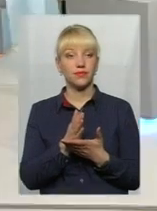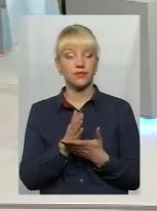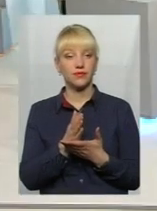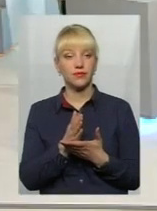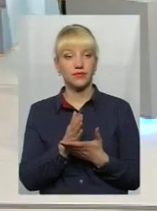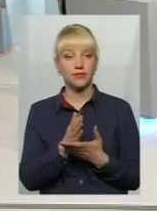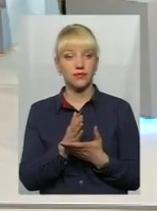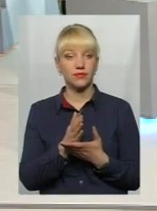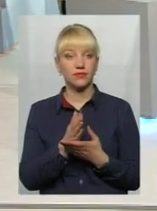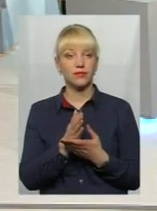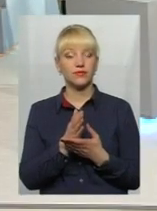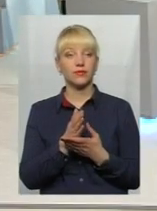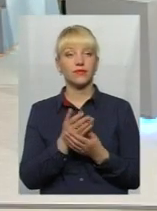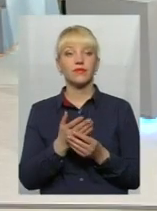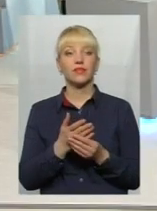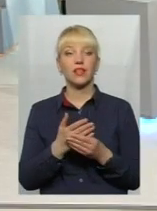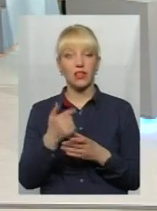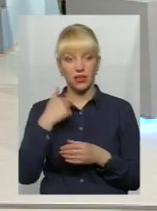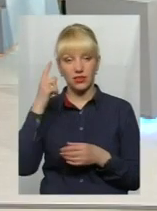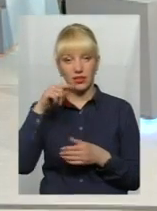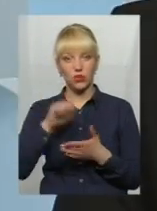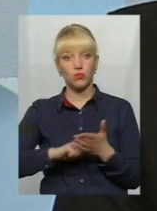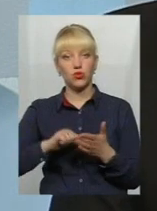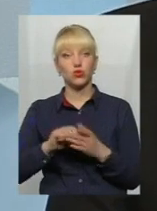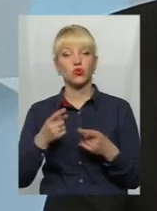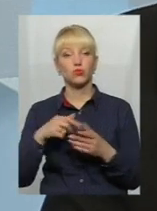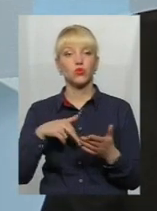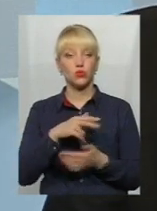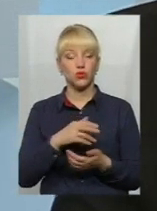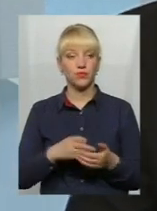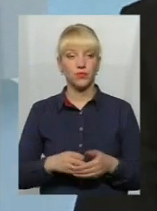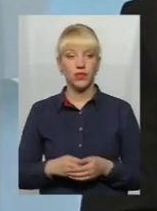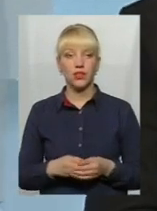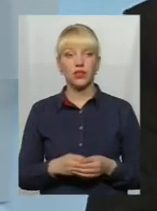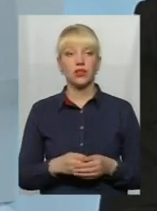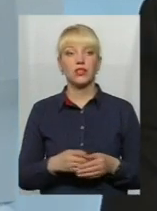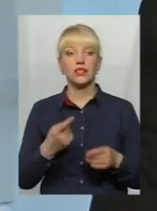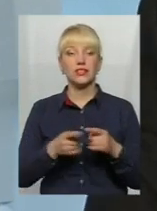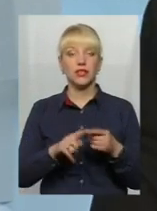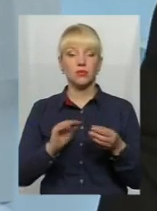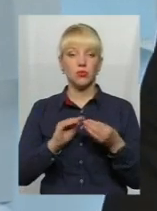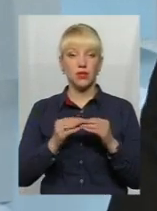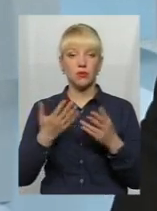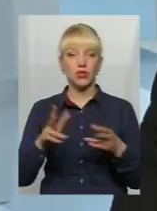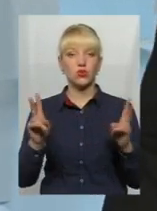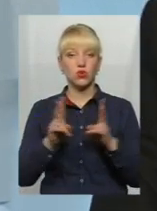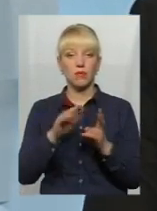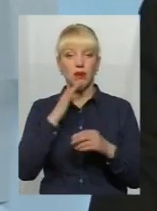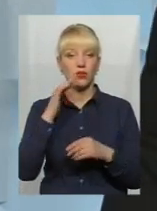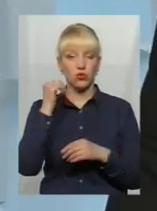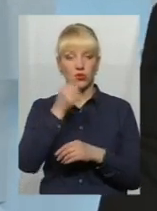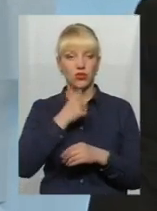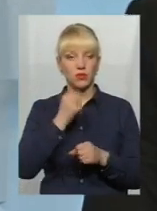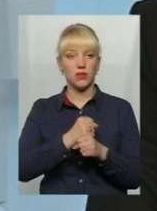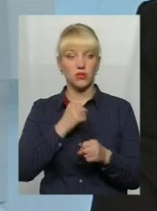З вашого боку я чуть-чуть додаю, я знаю причину, чому вони йдуть. Тому що вже цією проблемою я стикаюсь, що не один рік працюю,